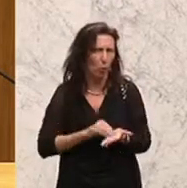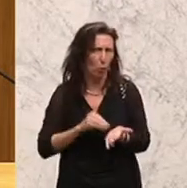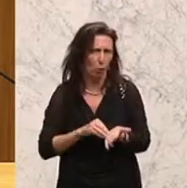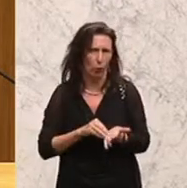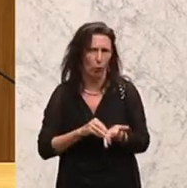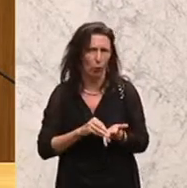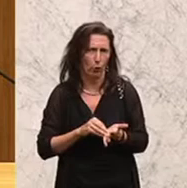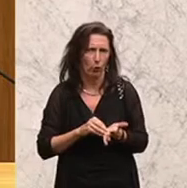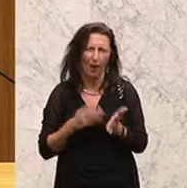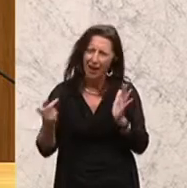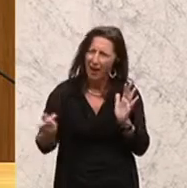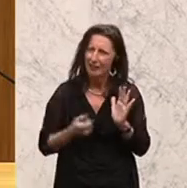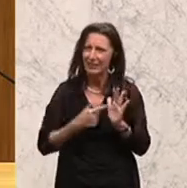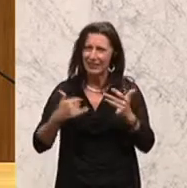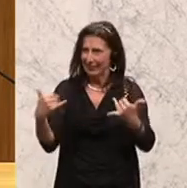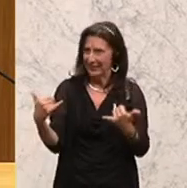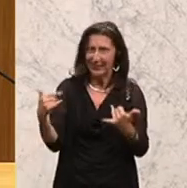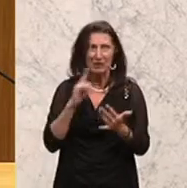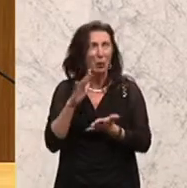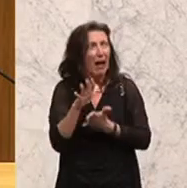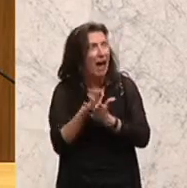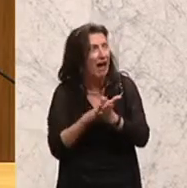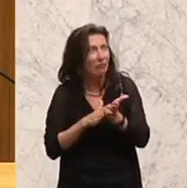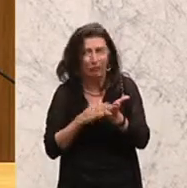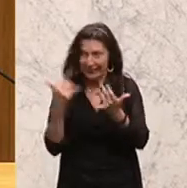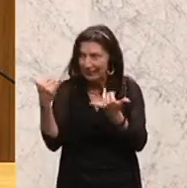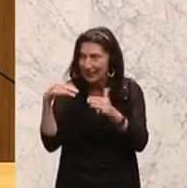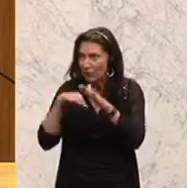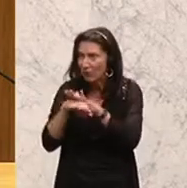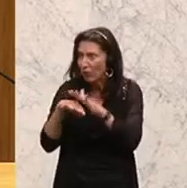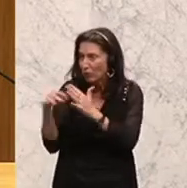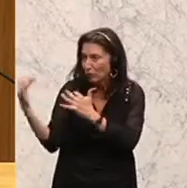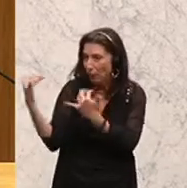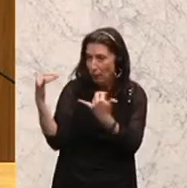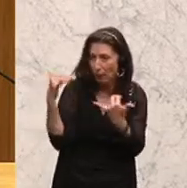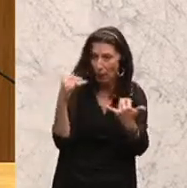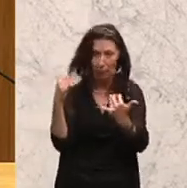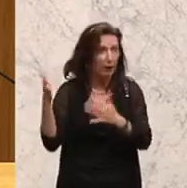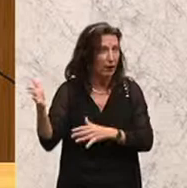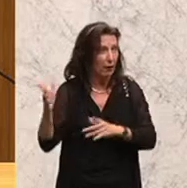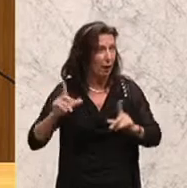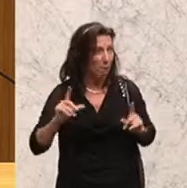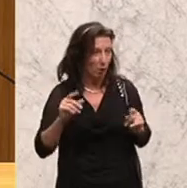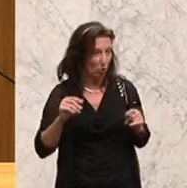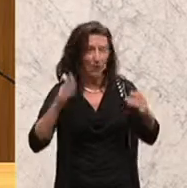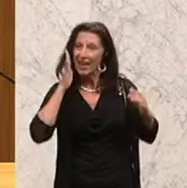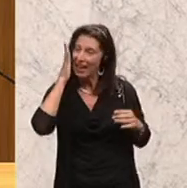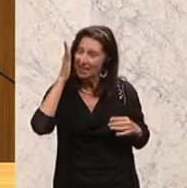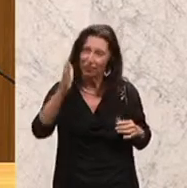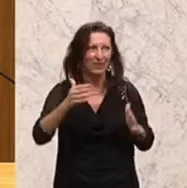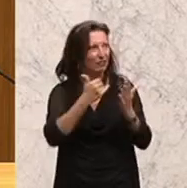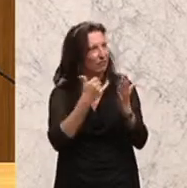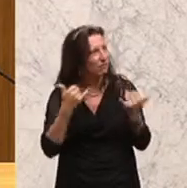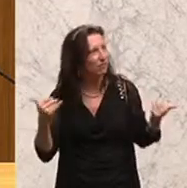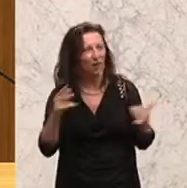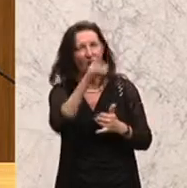nur die Vorhut ist, die hier gerade kommt und weil das nur der Vorabend einer neuzeitlichen Völkerwanderung ist. Wir müssen